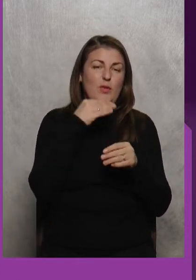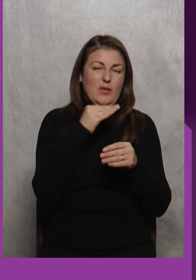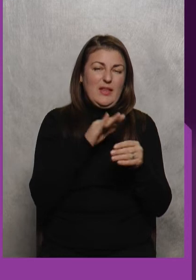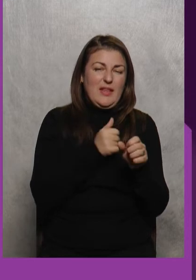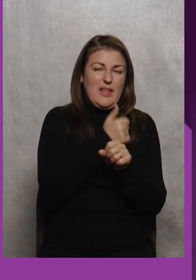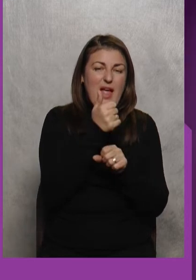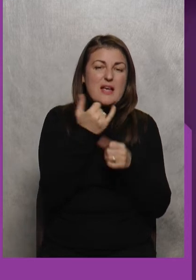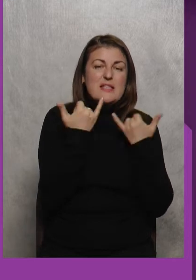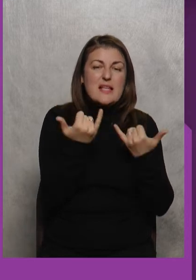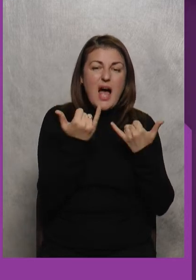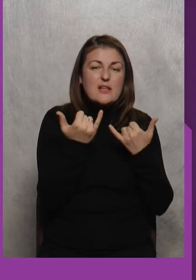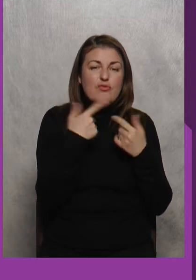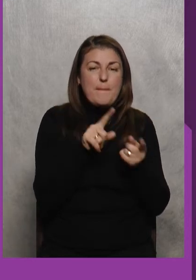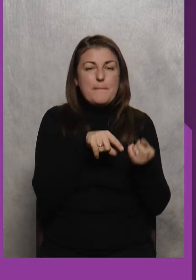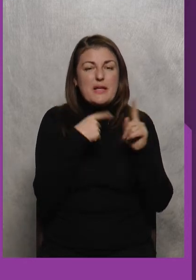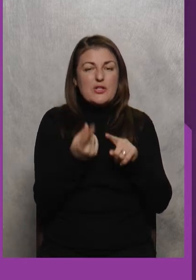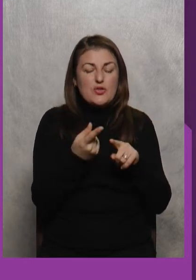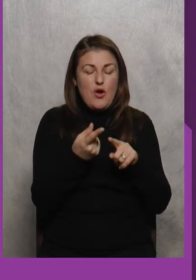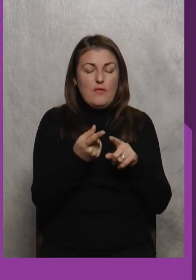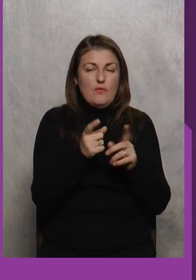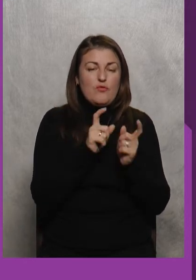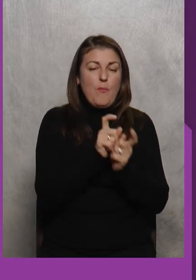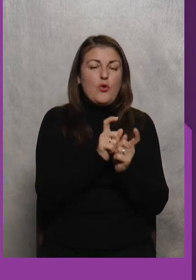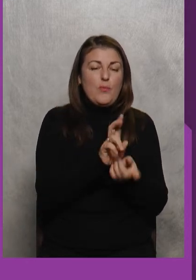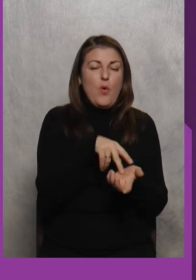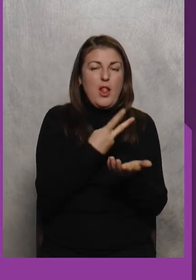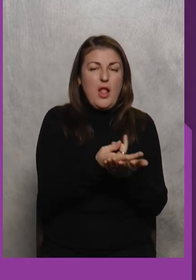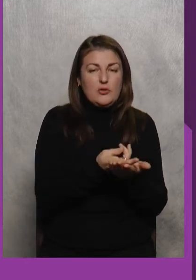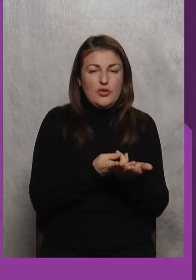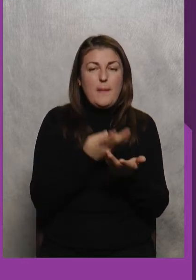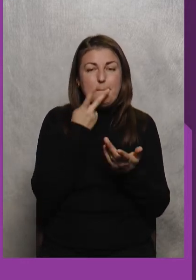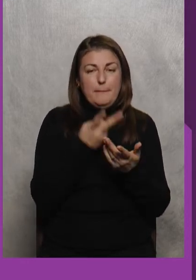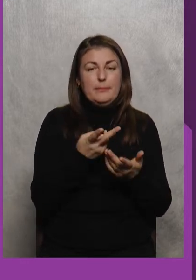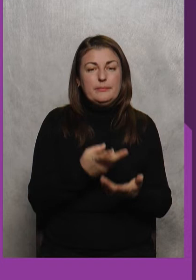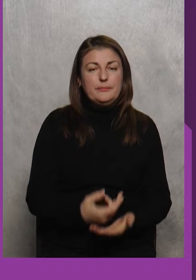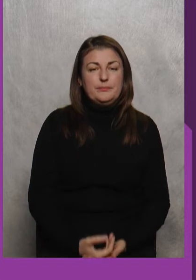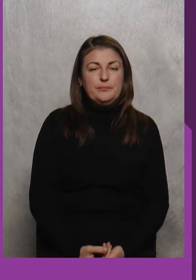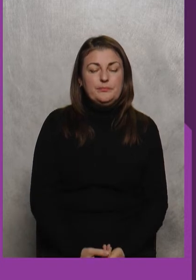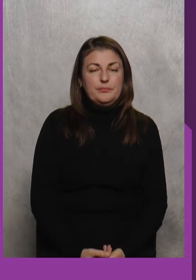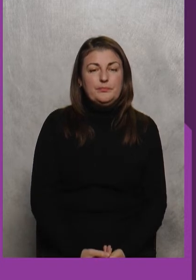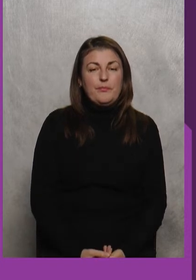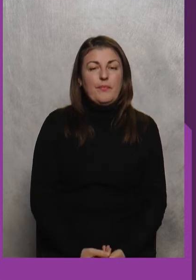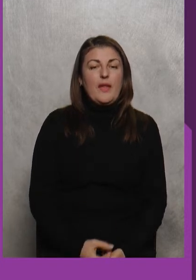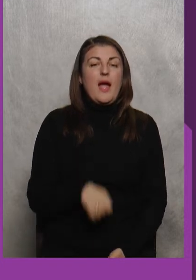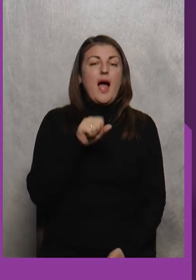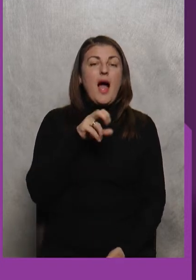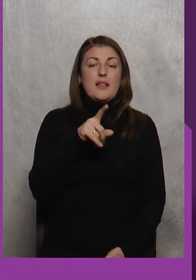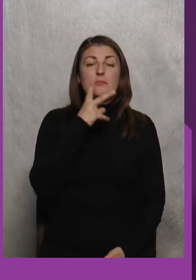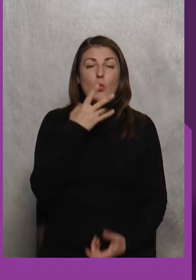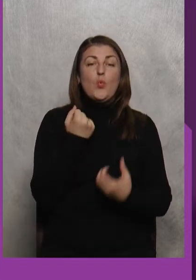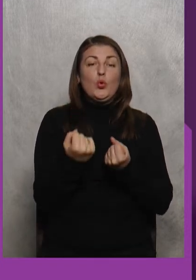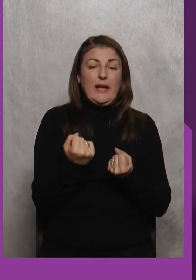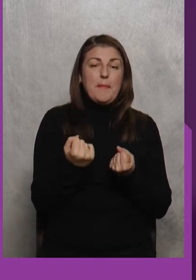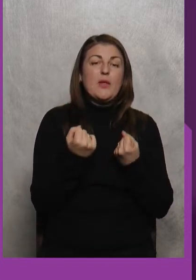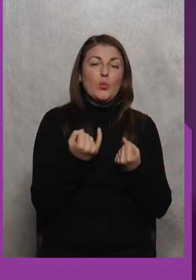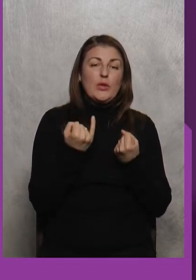Зараз Перейшов Боротьбу Лежачі Буде Якась дія Нам навіть Табло Показали